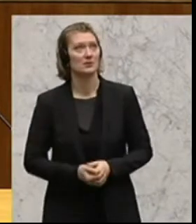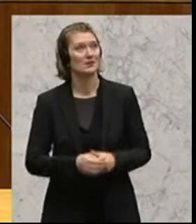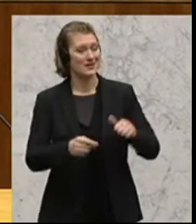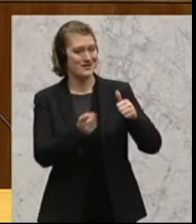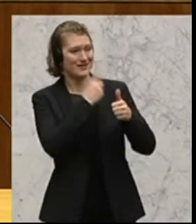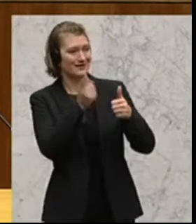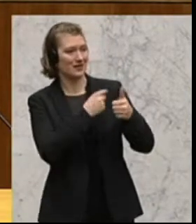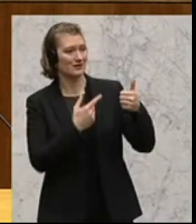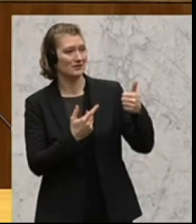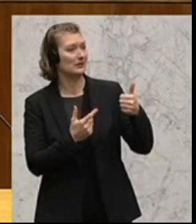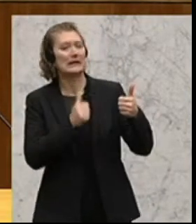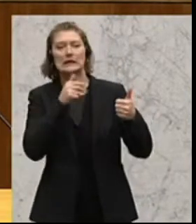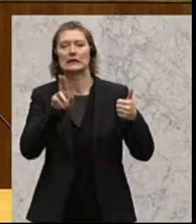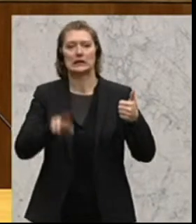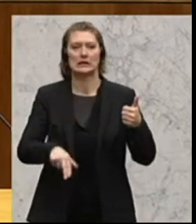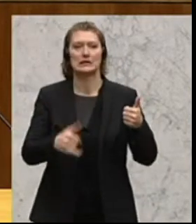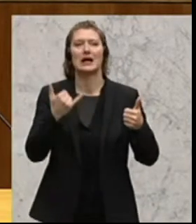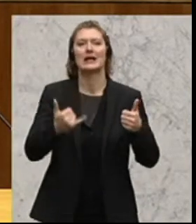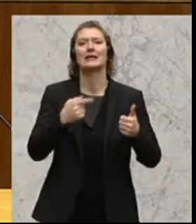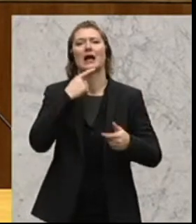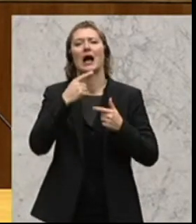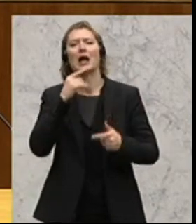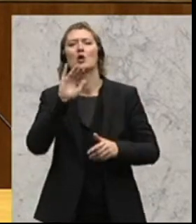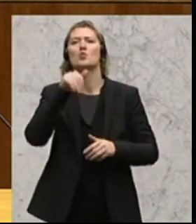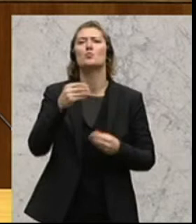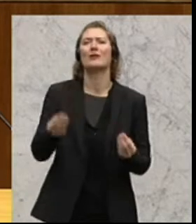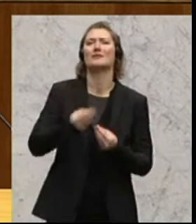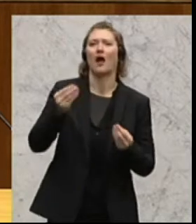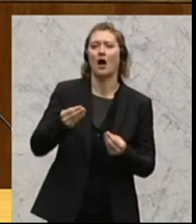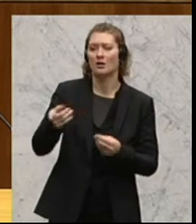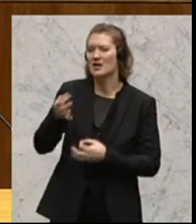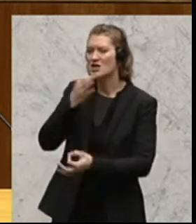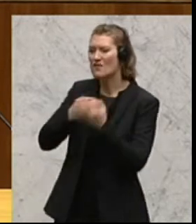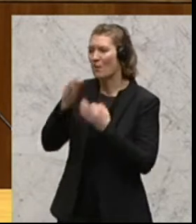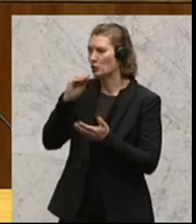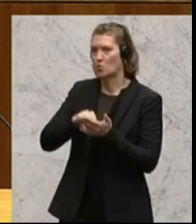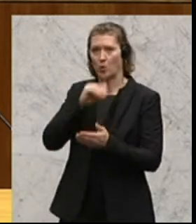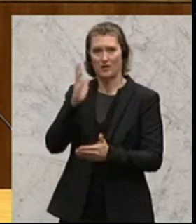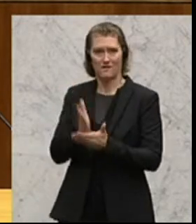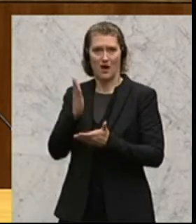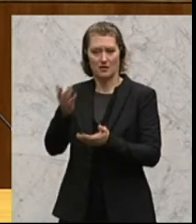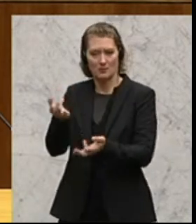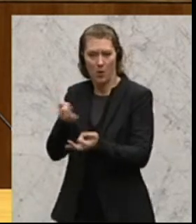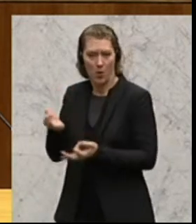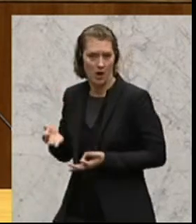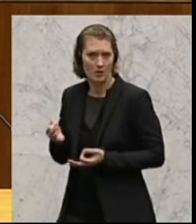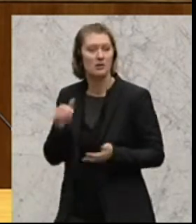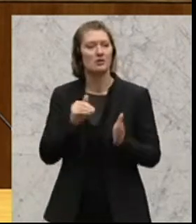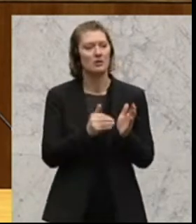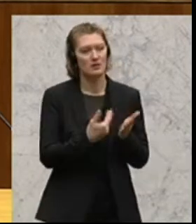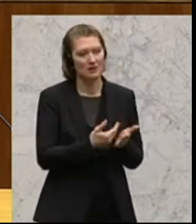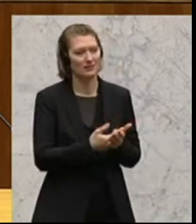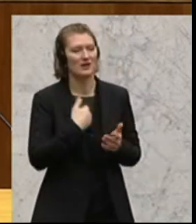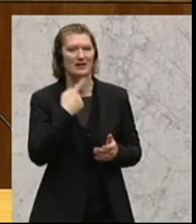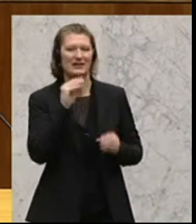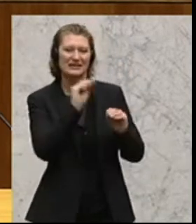Erstens glaube ich, dass es nicht richtig ist, jetzt über Dinge zu spekulieren, von denen der Informationsstand nicht ausreichend vorhanden ist. Deshalb habe ich ja erwähnt, dass in